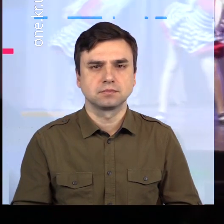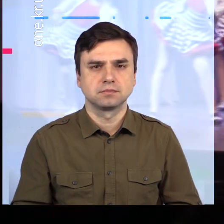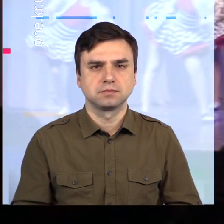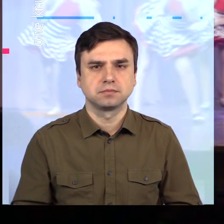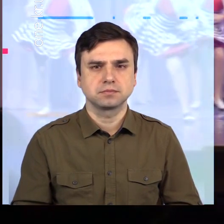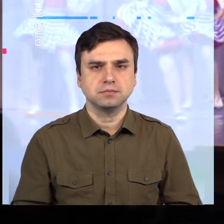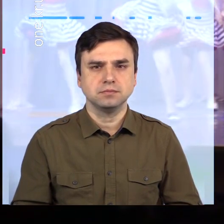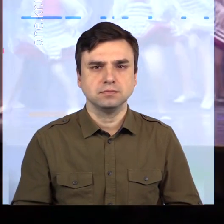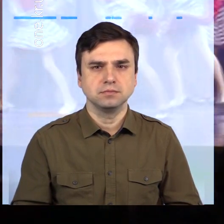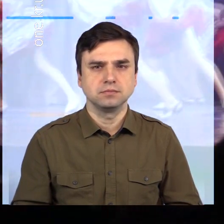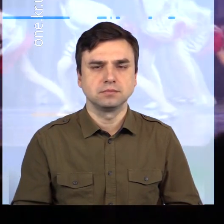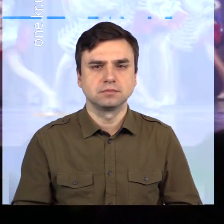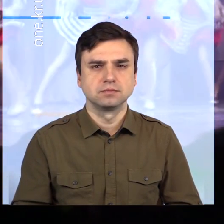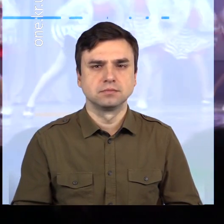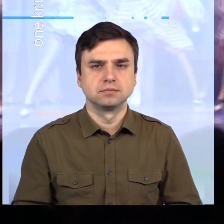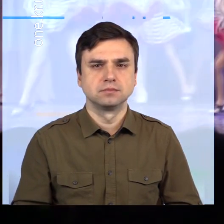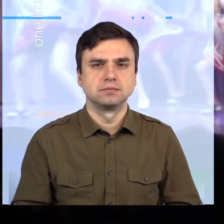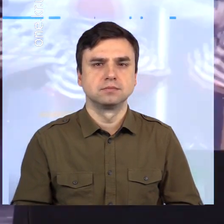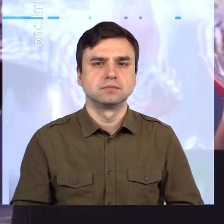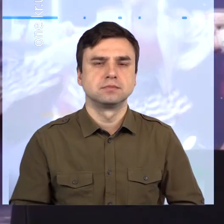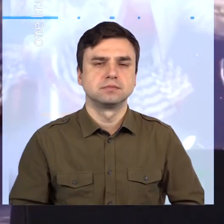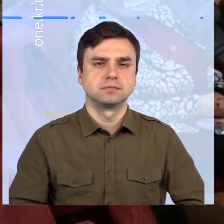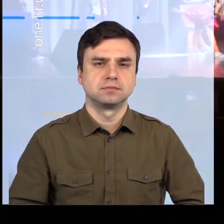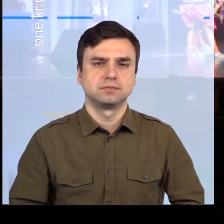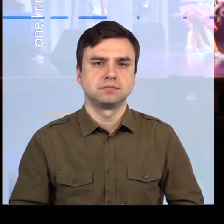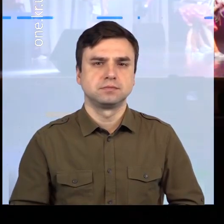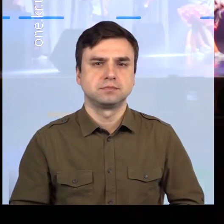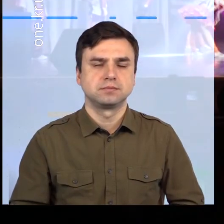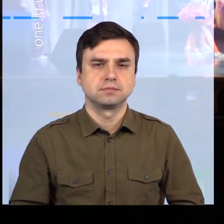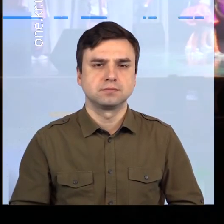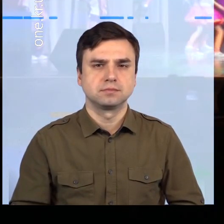почесними грамотами районного виконкому та подарунками.